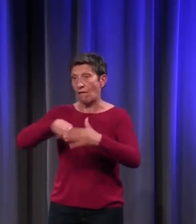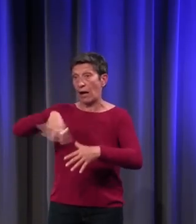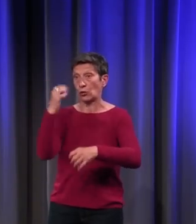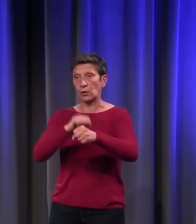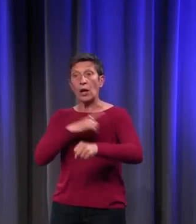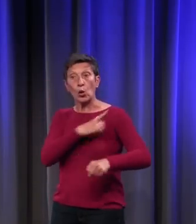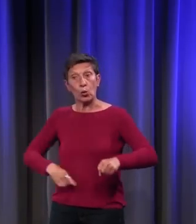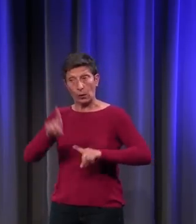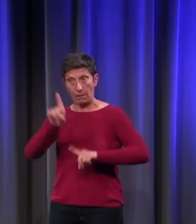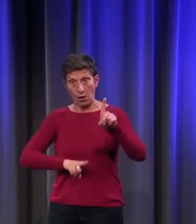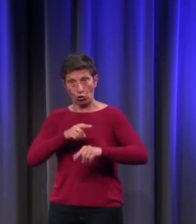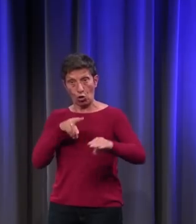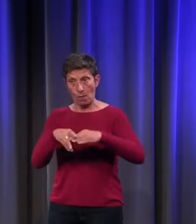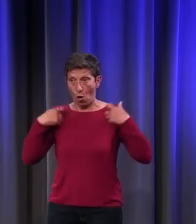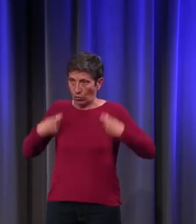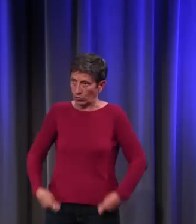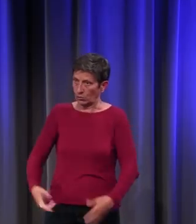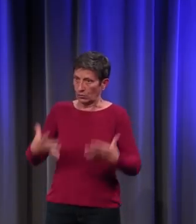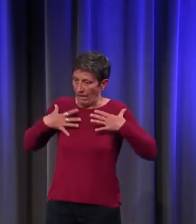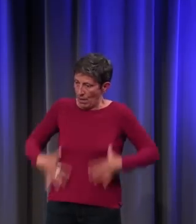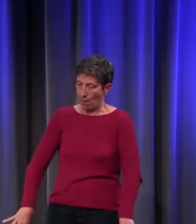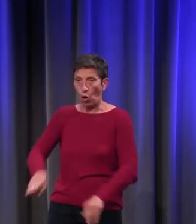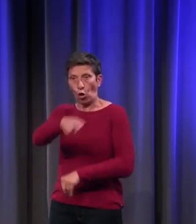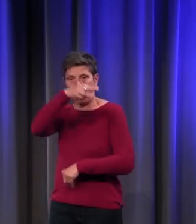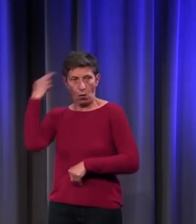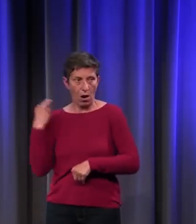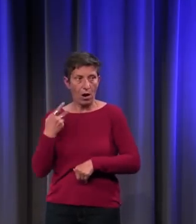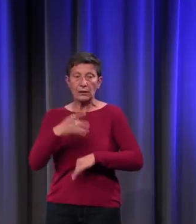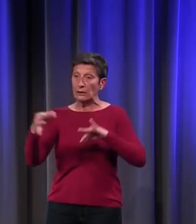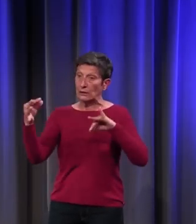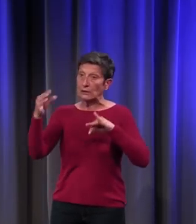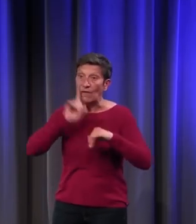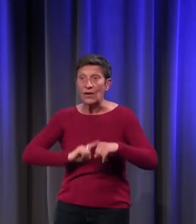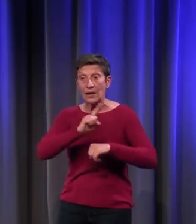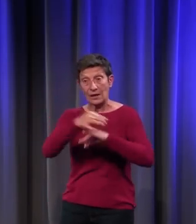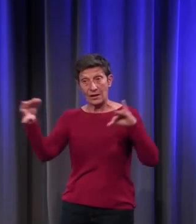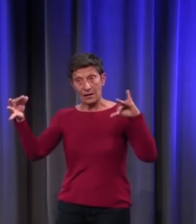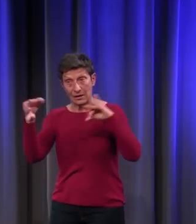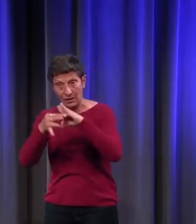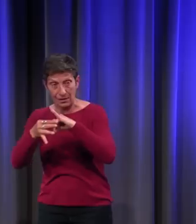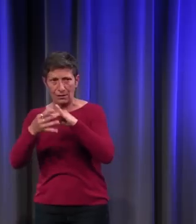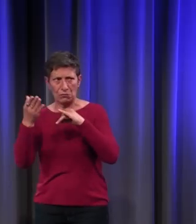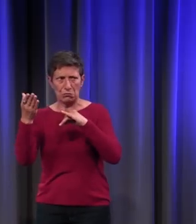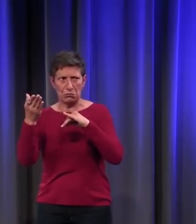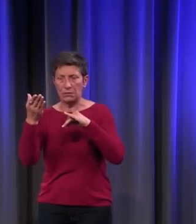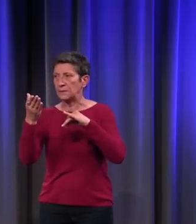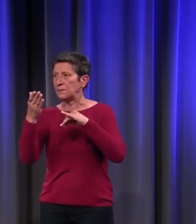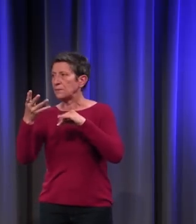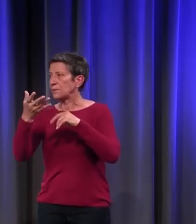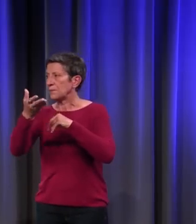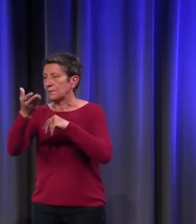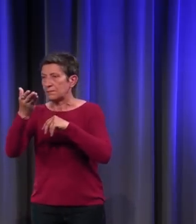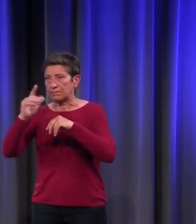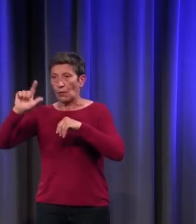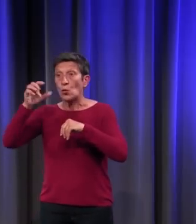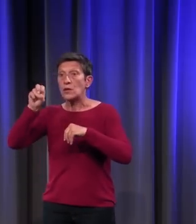de Milan commence à s'habiller en noir. Sa fille épouse, le frère du roi de France, Valentine Visconti, épouse le duc d'Orléans, Louis d